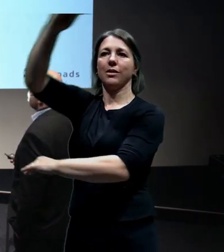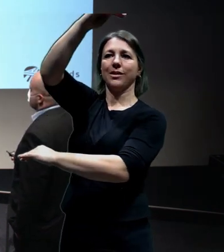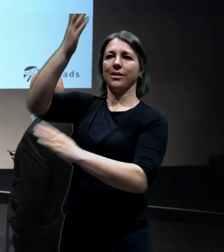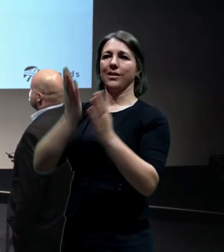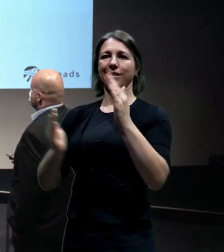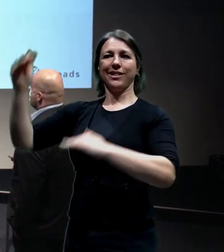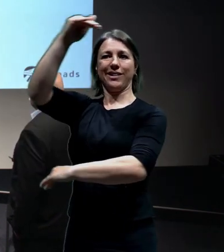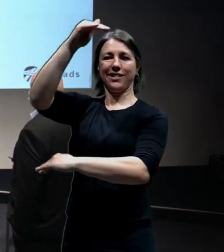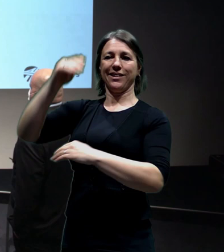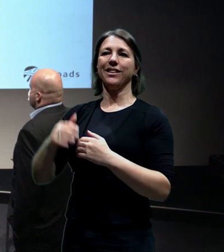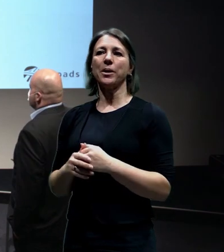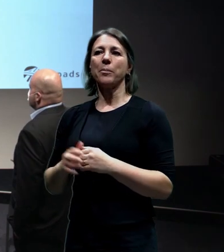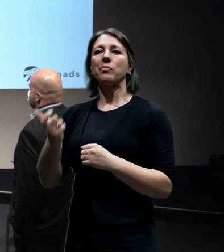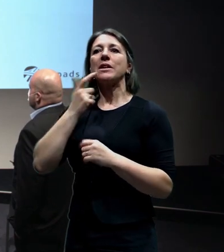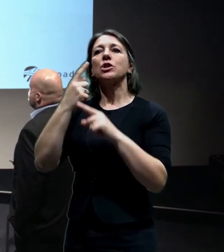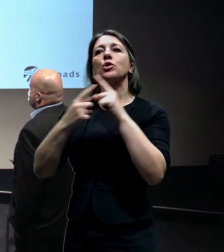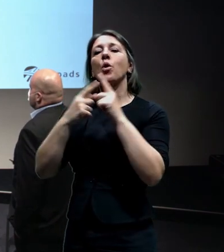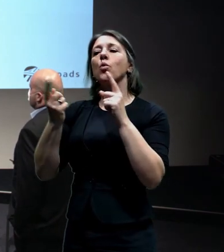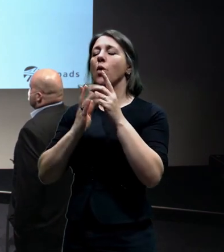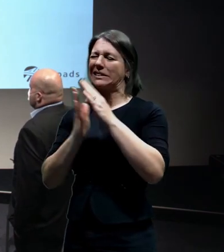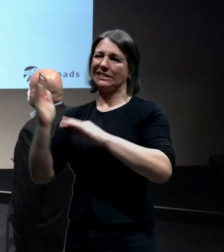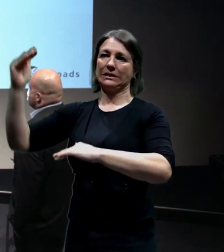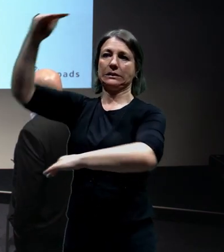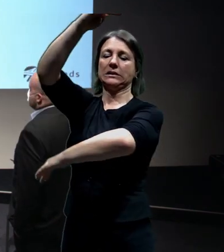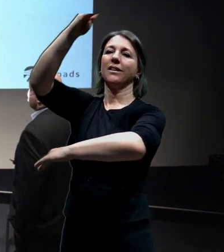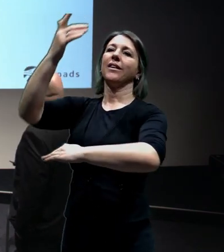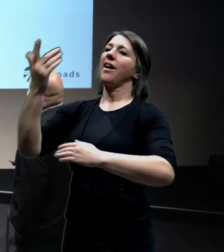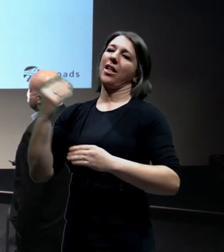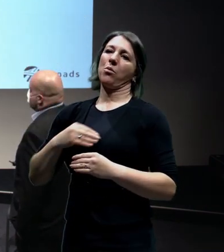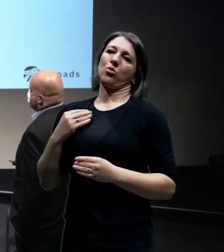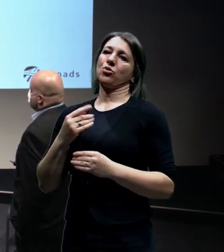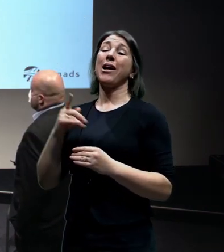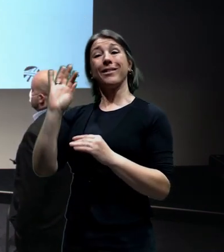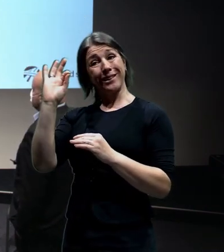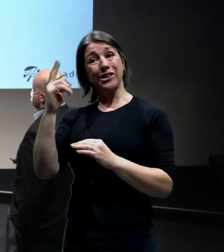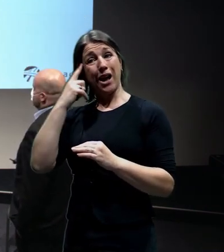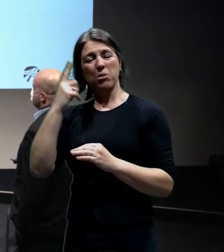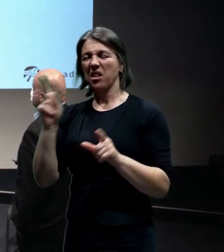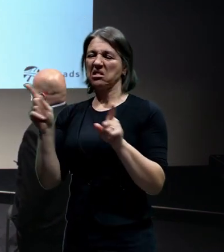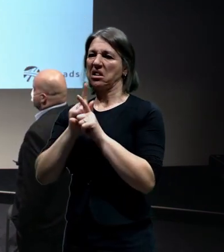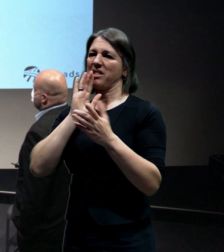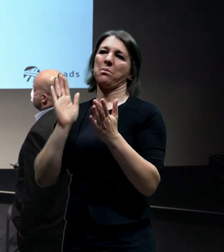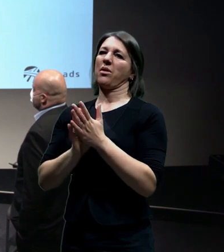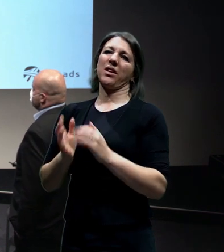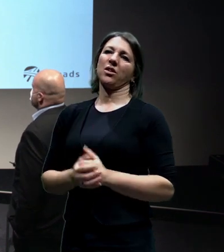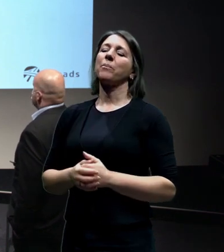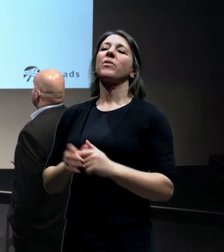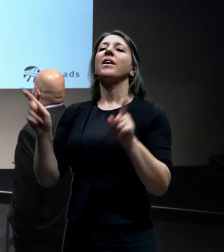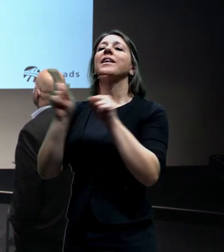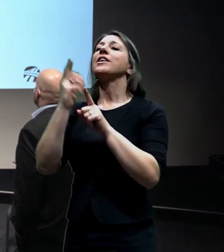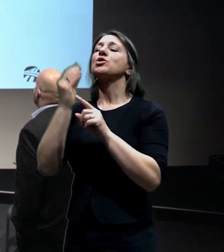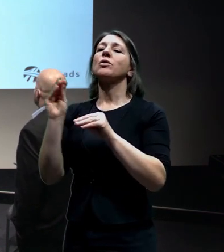nějakým způsobem se vykřížit. Bohužel se nám to stejně nepovedlo. Navíc nám tu